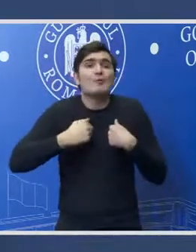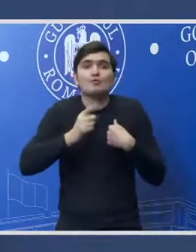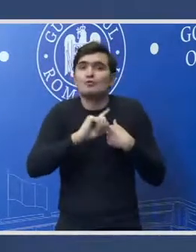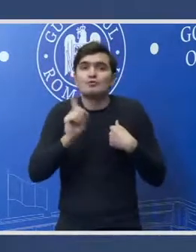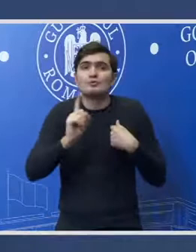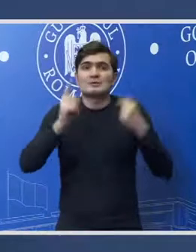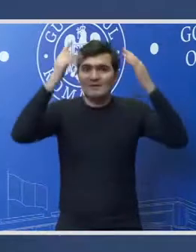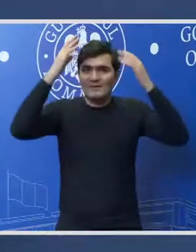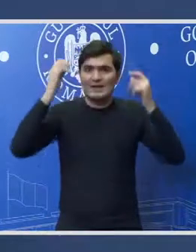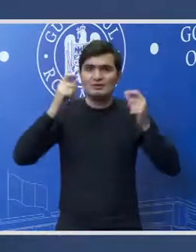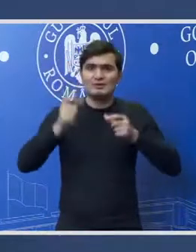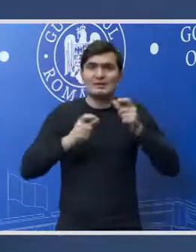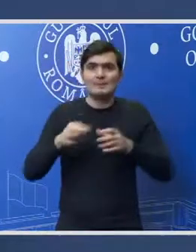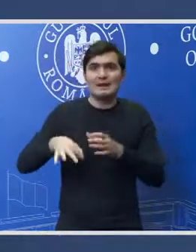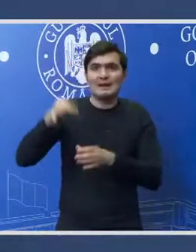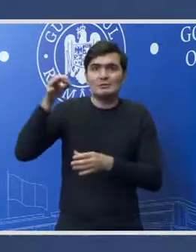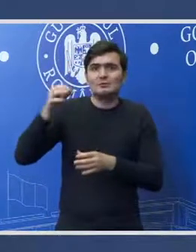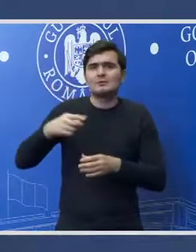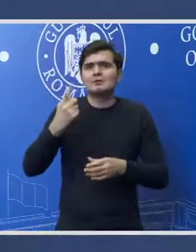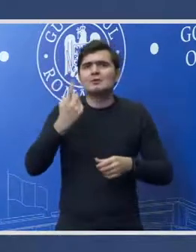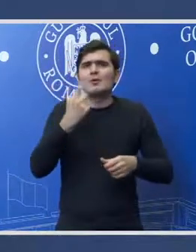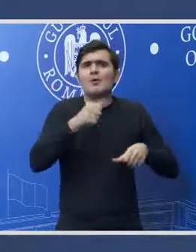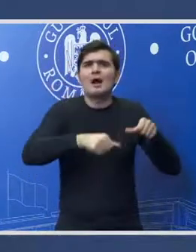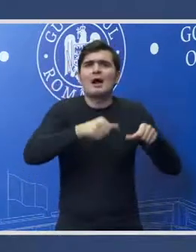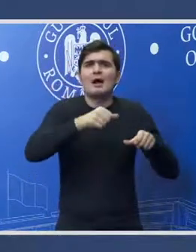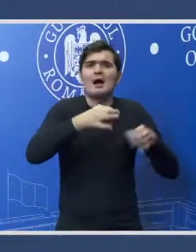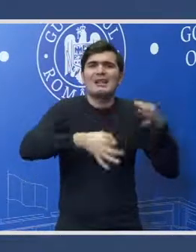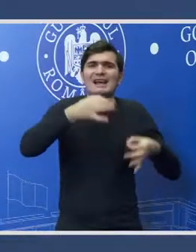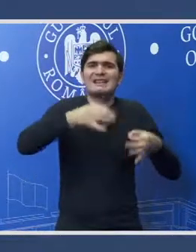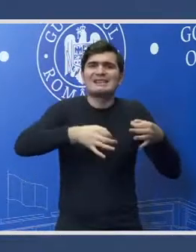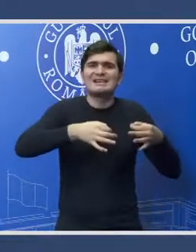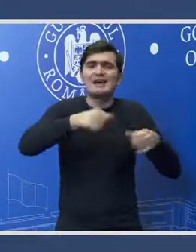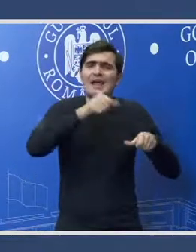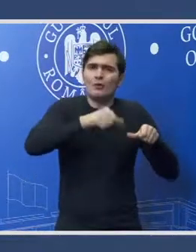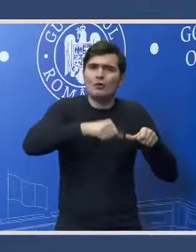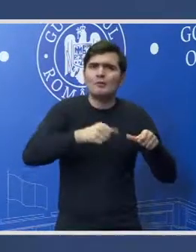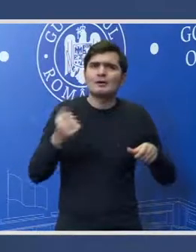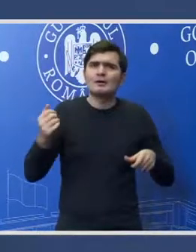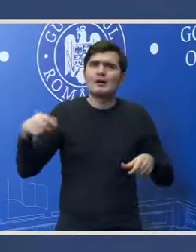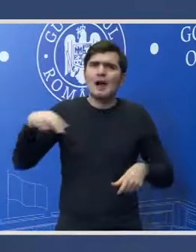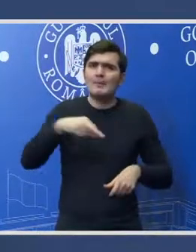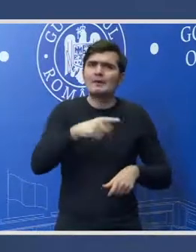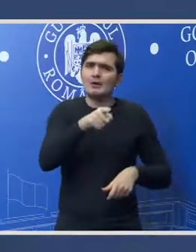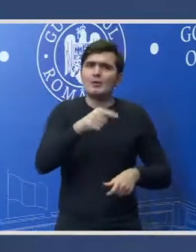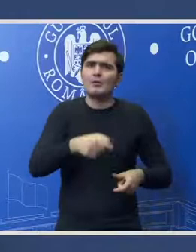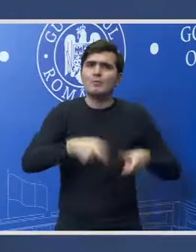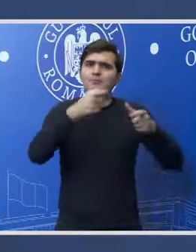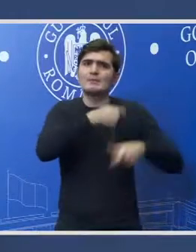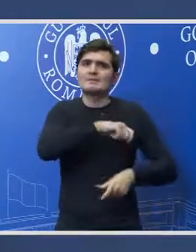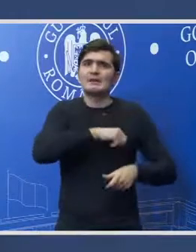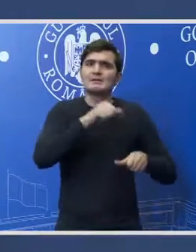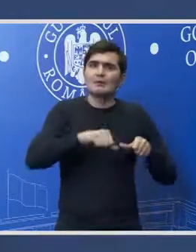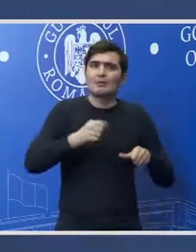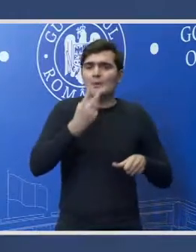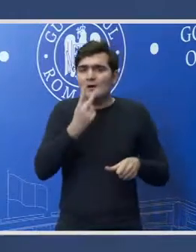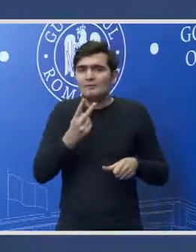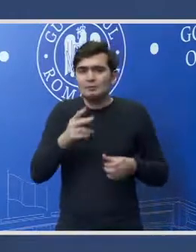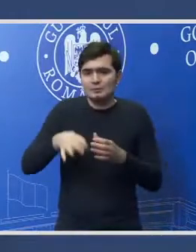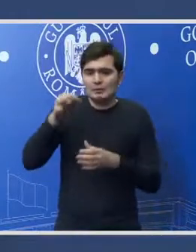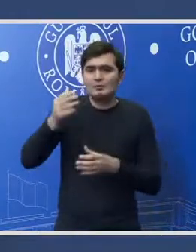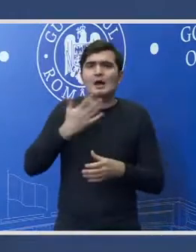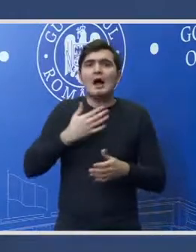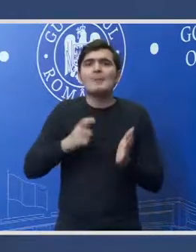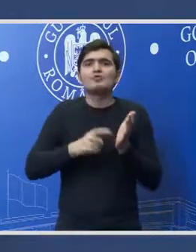rezultatele și este o analiză economică acolo, este inspecția economică și m-am uitat la rezultate și am zis să fie